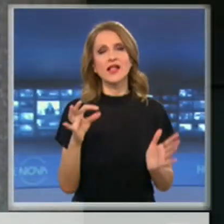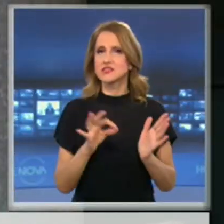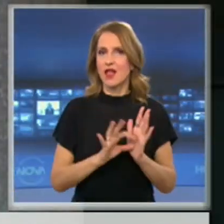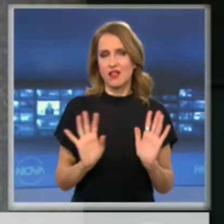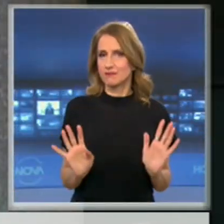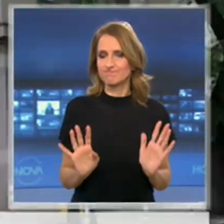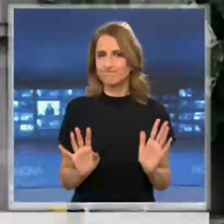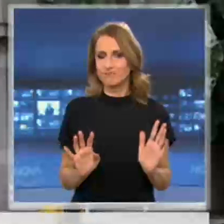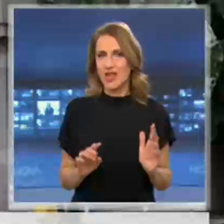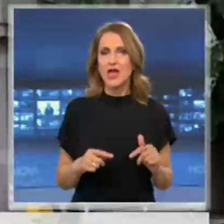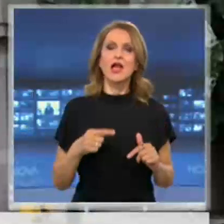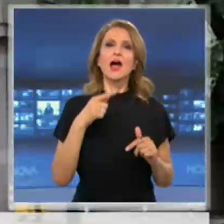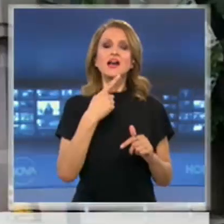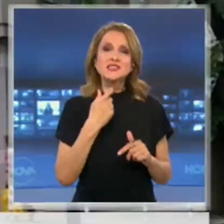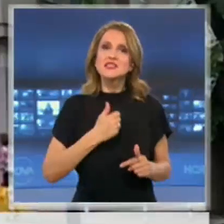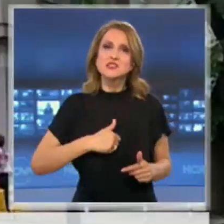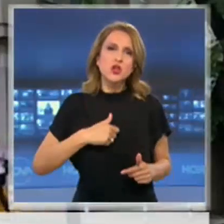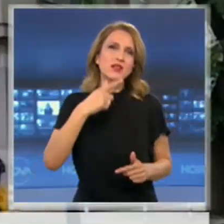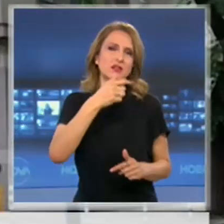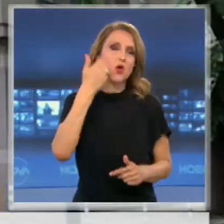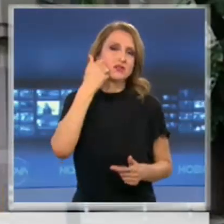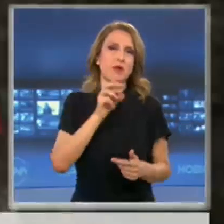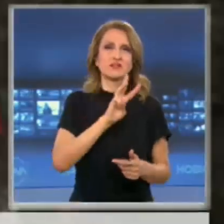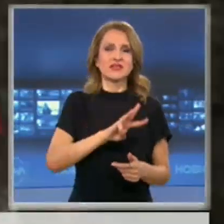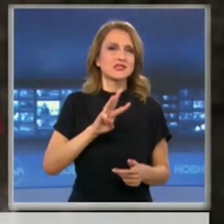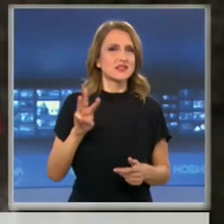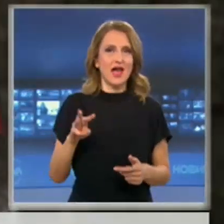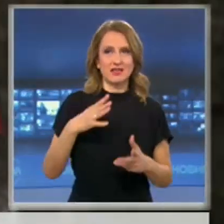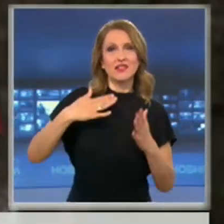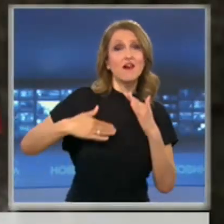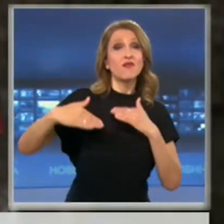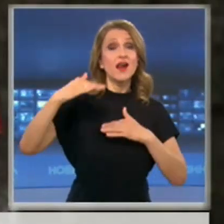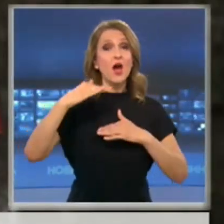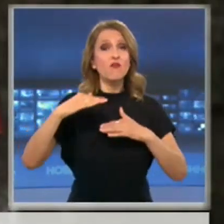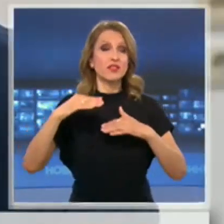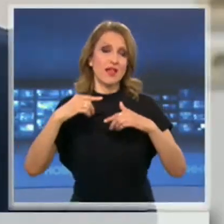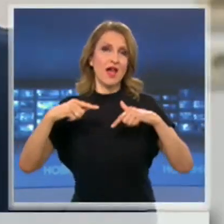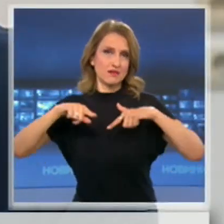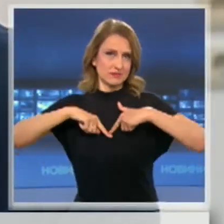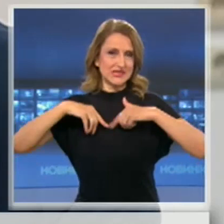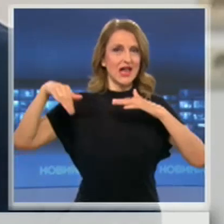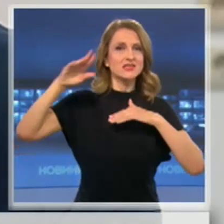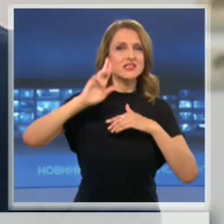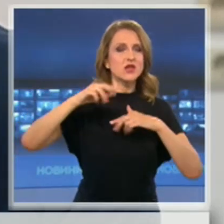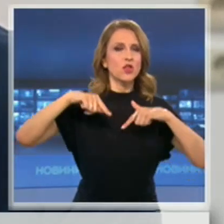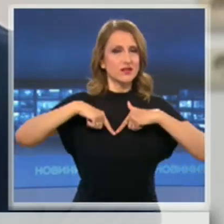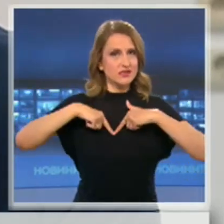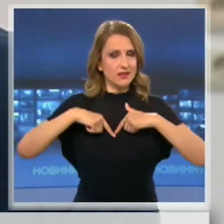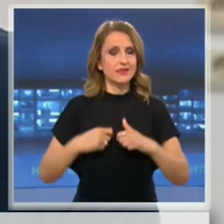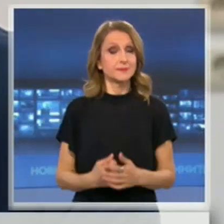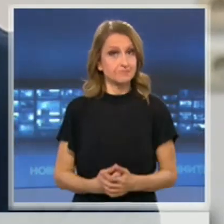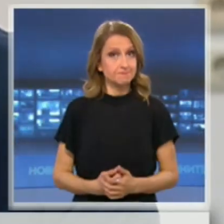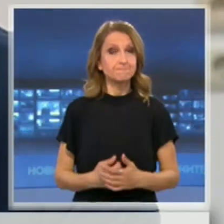съжаление използва сайта на ВКС. В последното време някакси нещата се промениха. Случия с